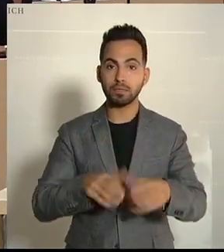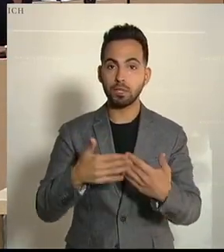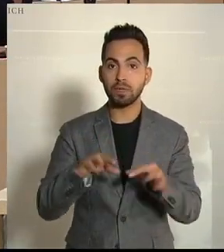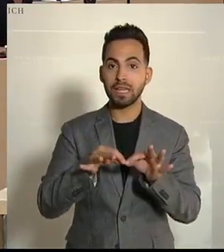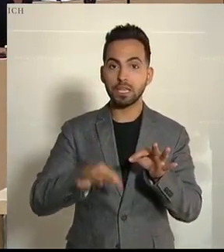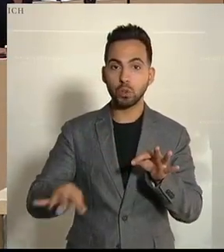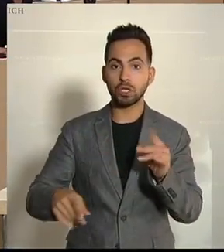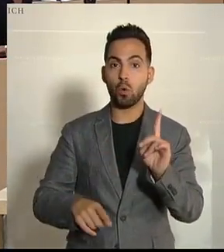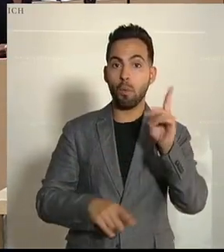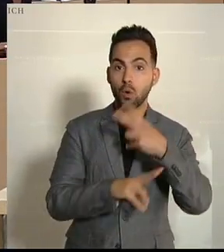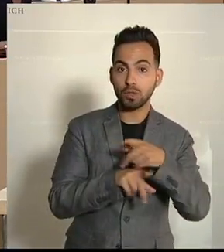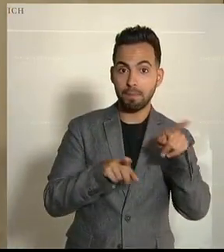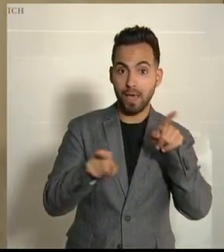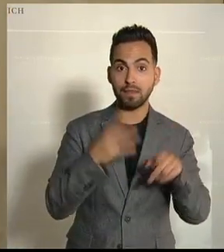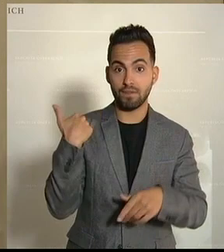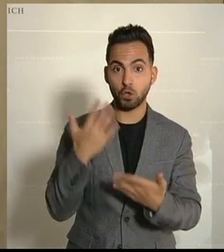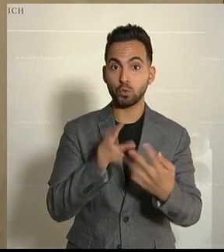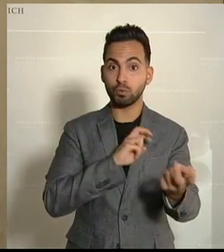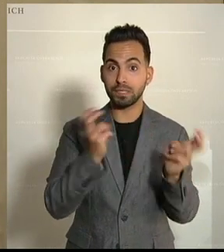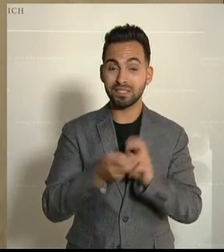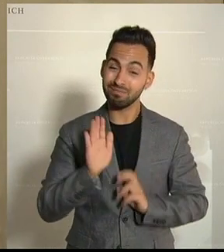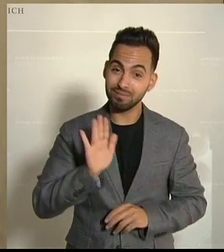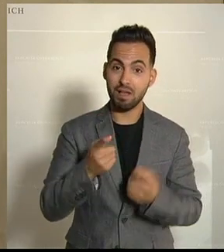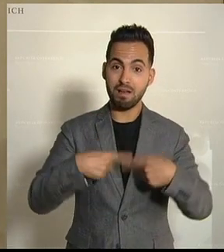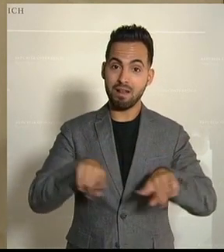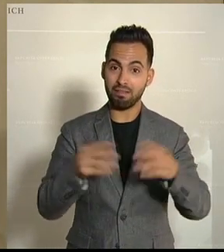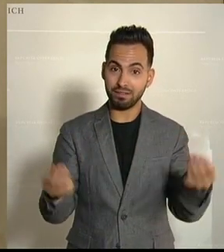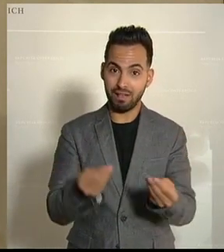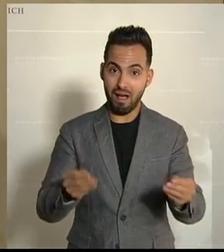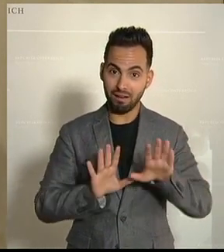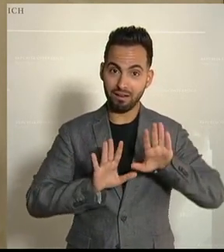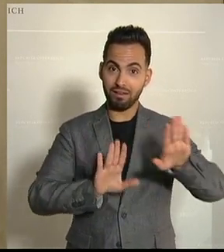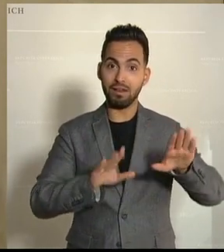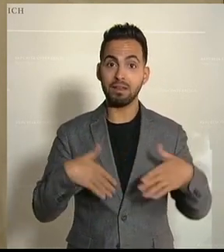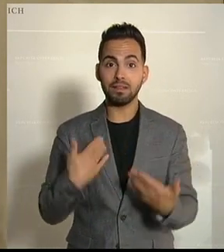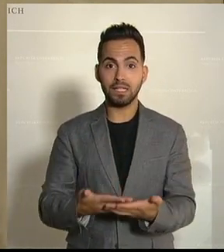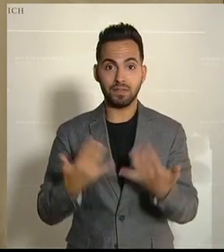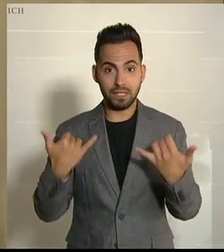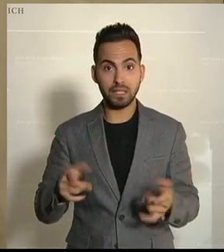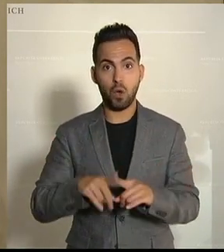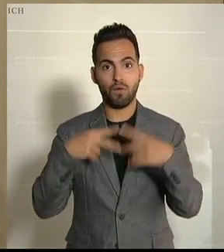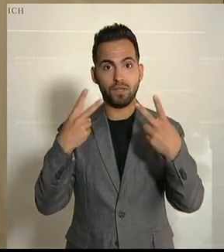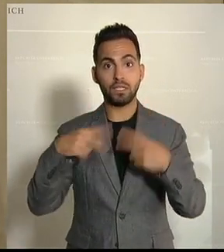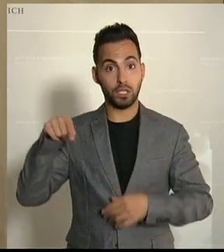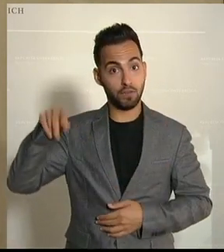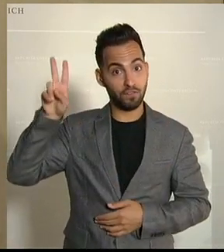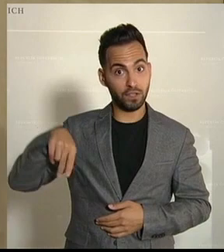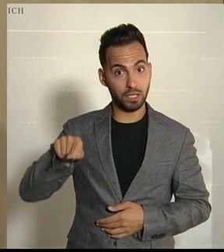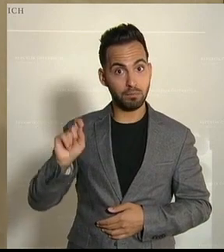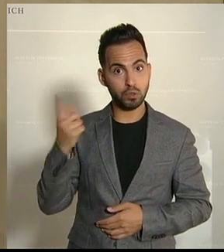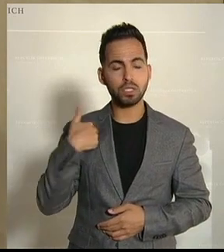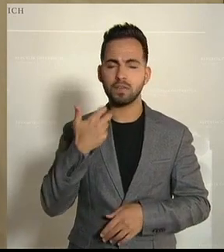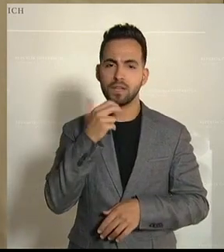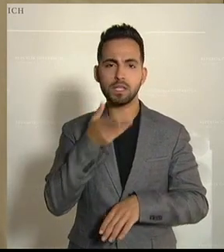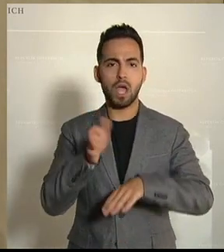Oberösterreich bereits umgesetzt haben, ist Ländersache. Und daher ist es wesentlich jetzt auch vor allem für Wien, und da wollte ich nicht